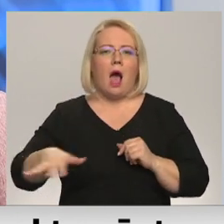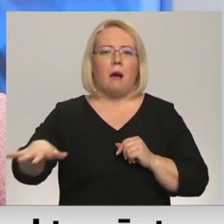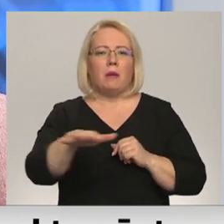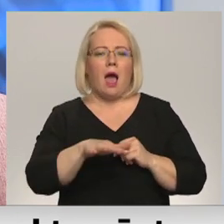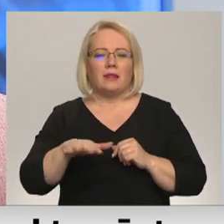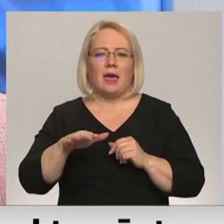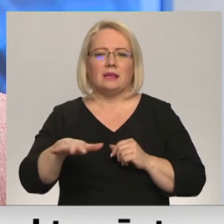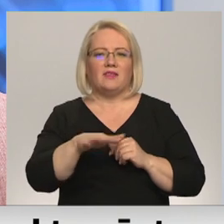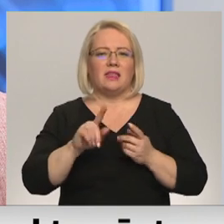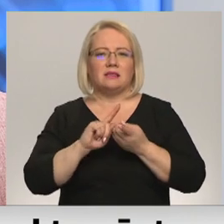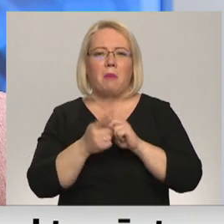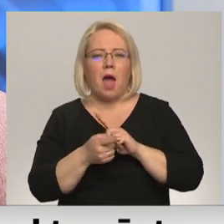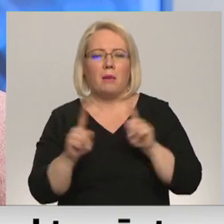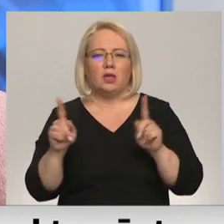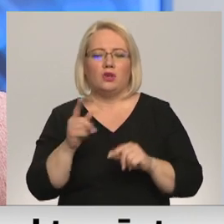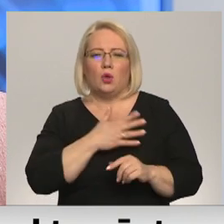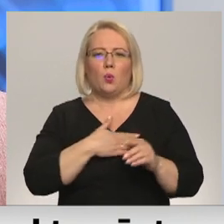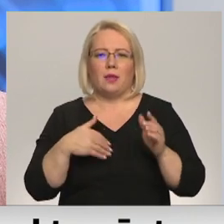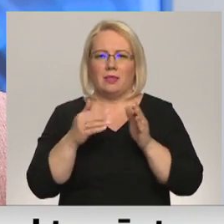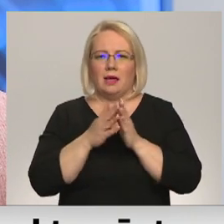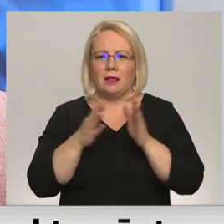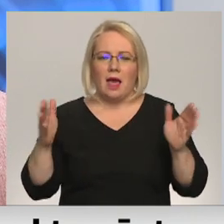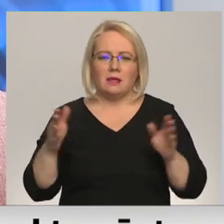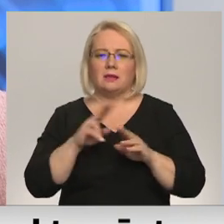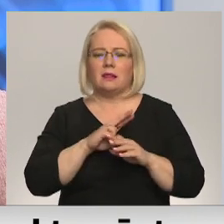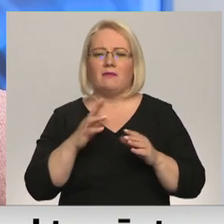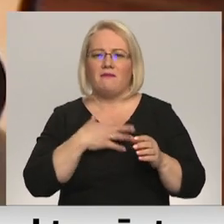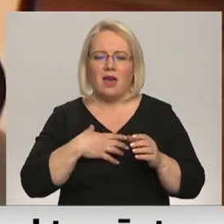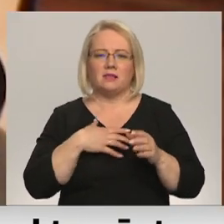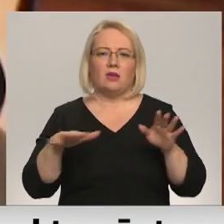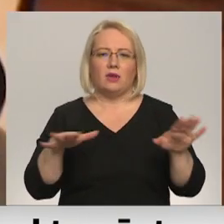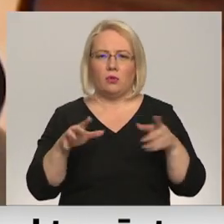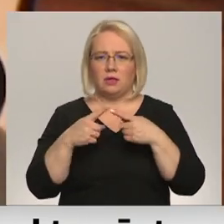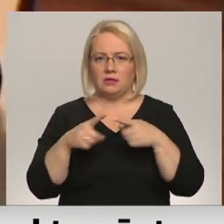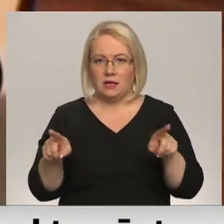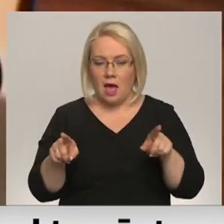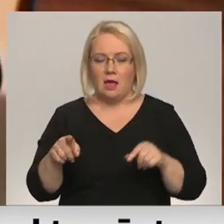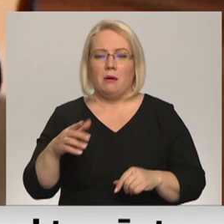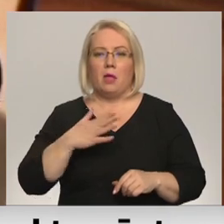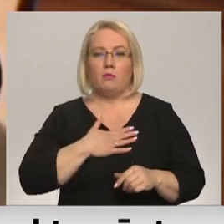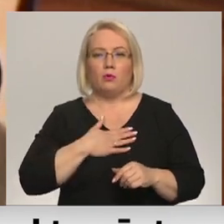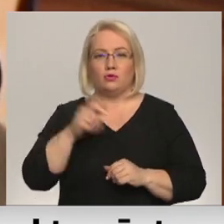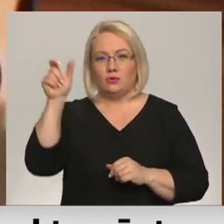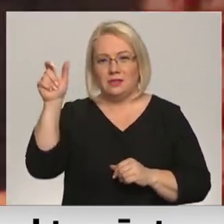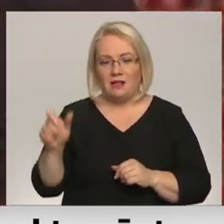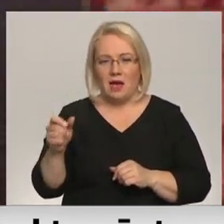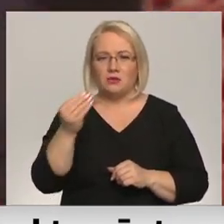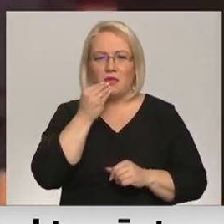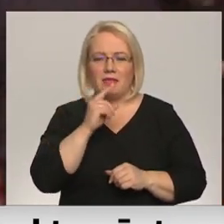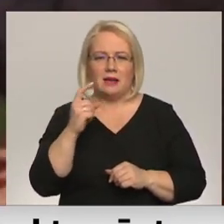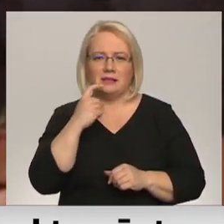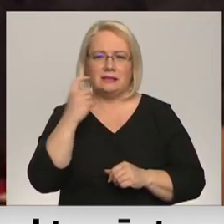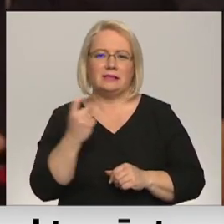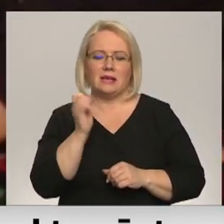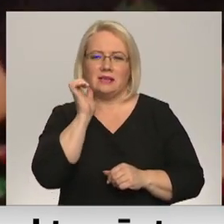vidas pārmaiņas ir pārāku lielis, tomēr, lai mēs nereaģētu nekādā veidā. Tomēr mūsu patērētājs un ēdājs ir visai ciets rieksts.